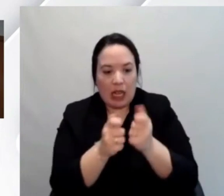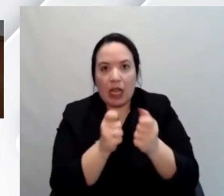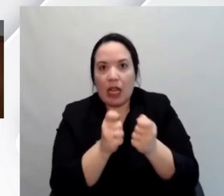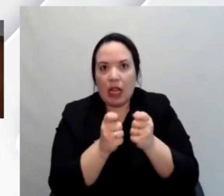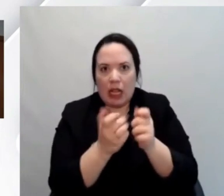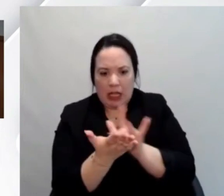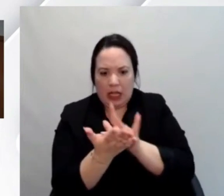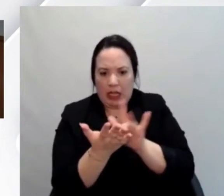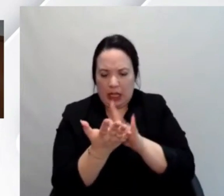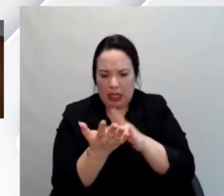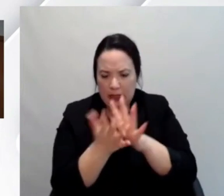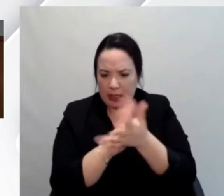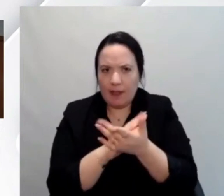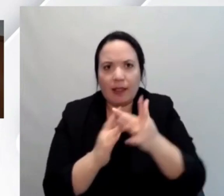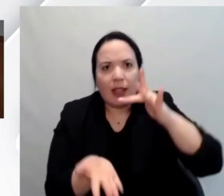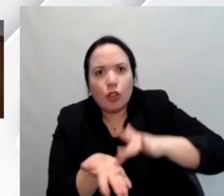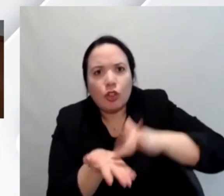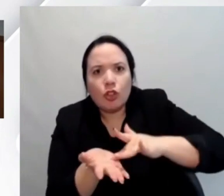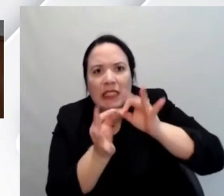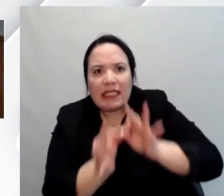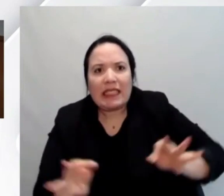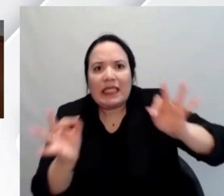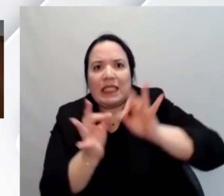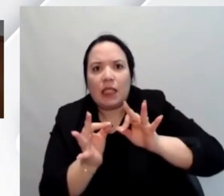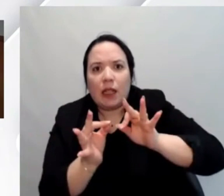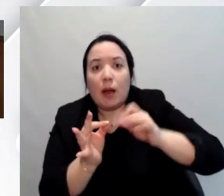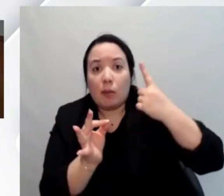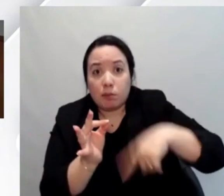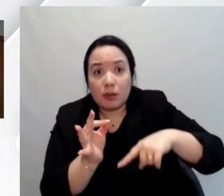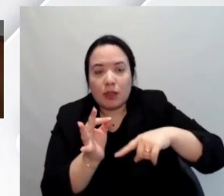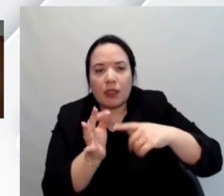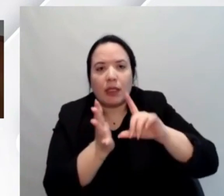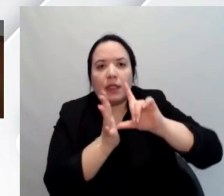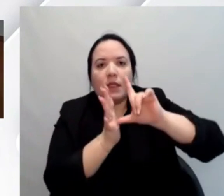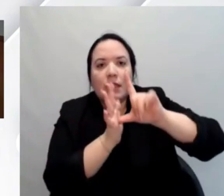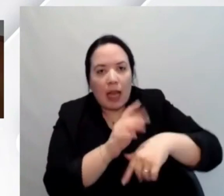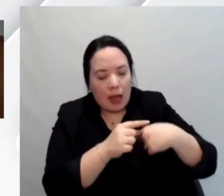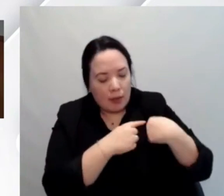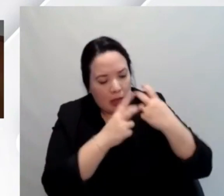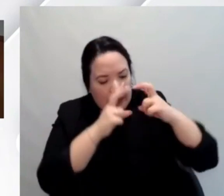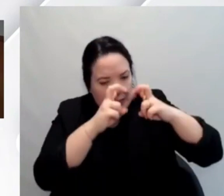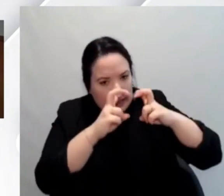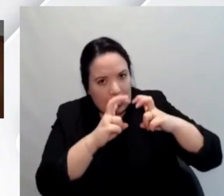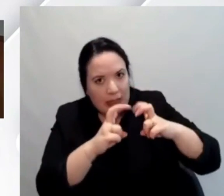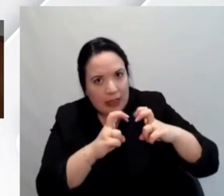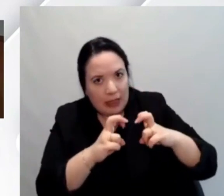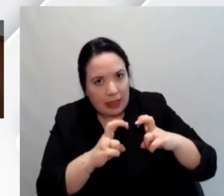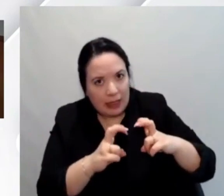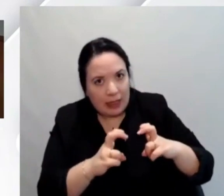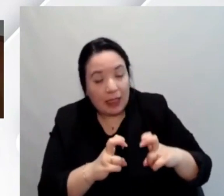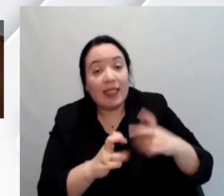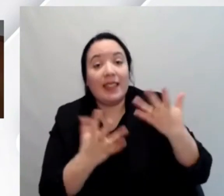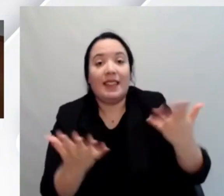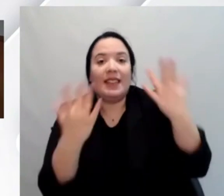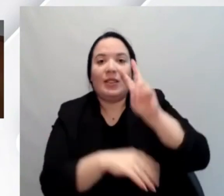ritrova a non avere tasti tangibili, tasti che si possono toccare. Negli anni molta ricerca è stata fatta in questo senso e nel